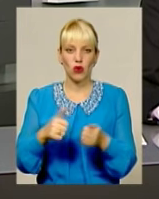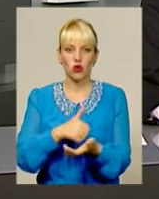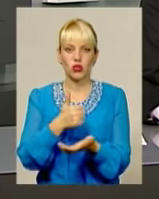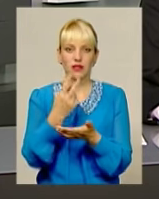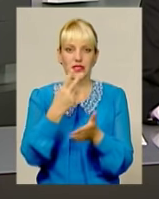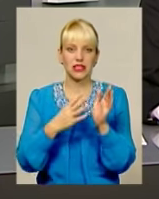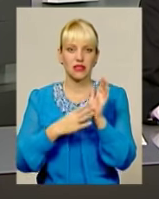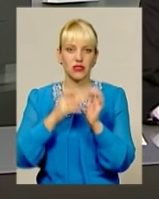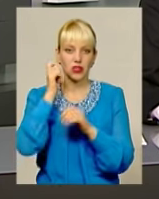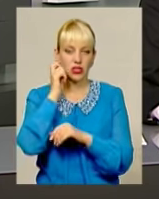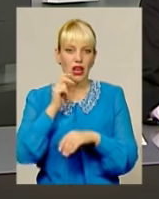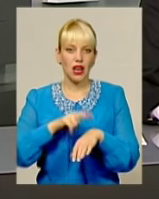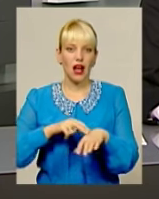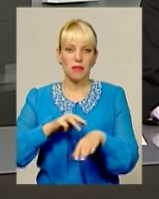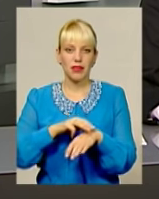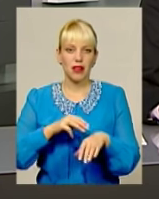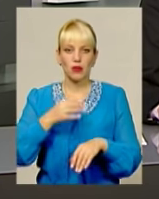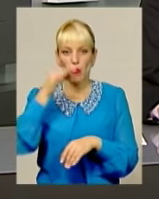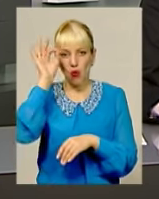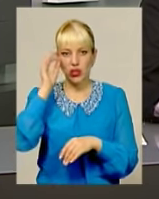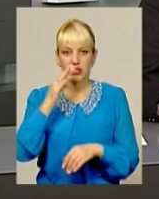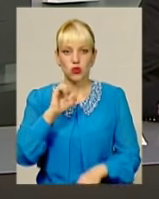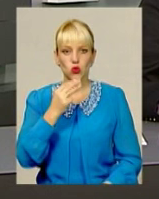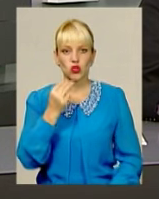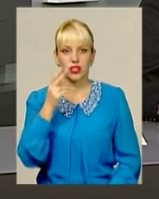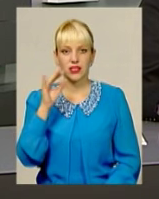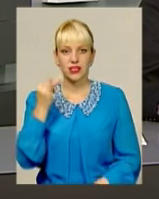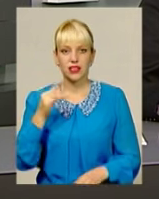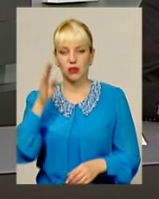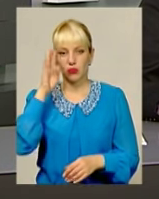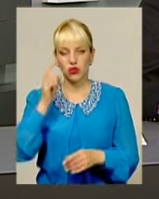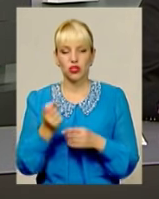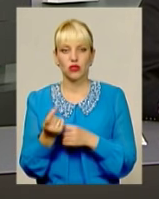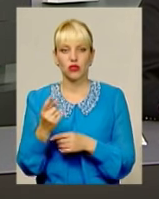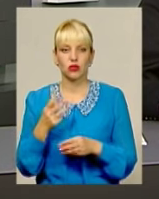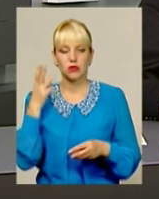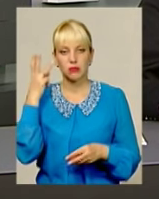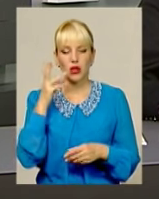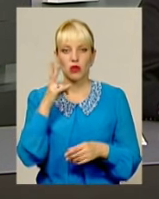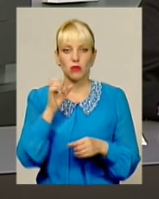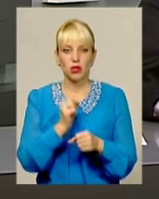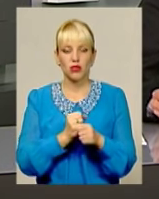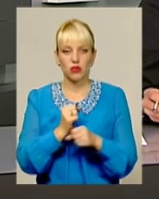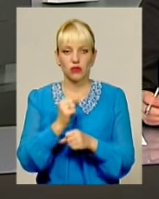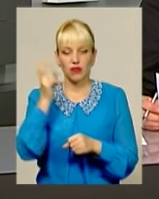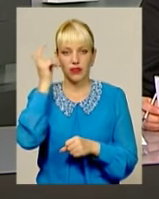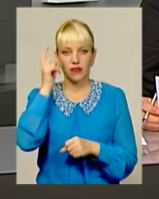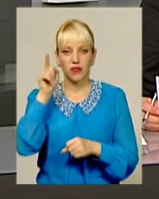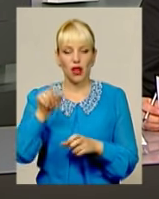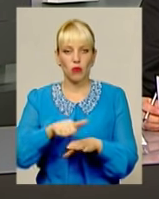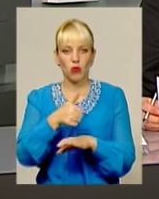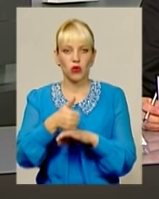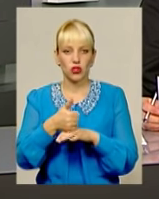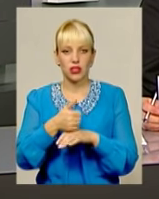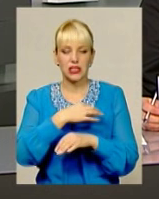капітан поліції Борис Сушицький. Правоохоронець родом із Хмельницького, однак працював у Києві. Там очолював слідчий відділ